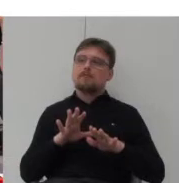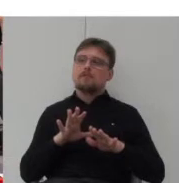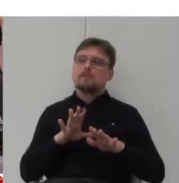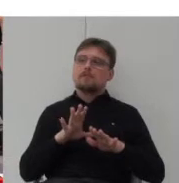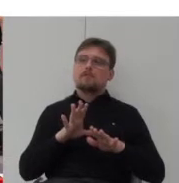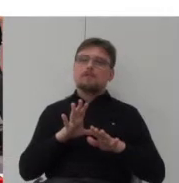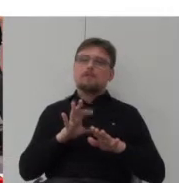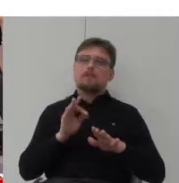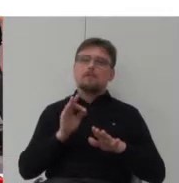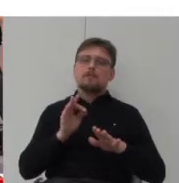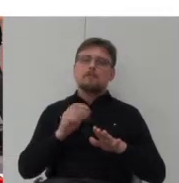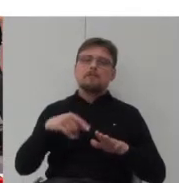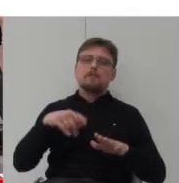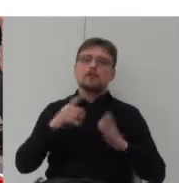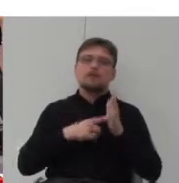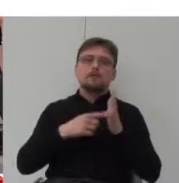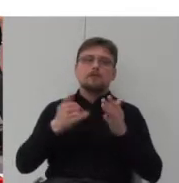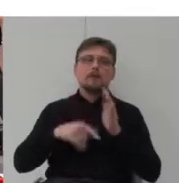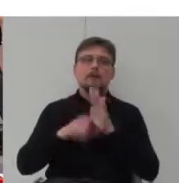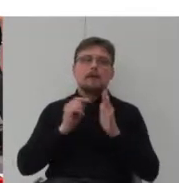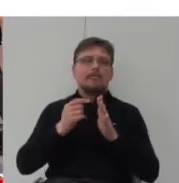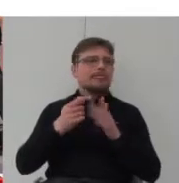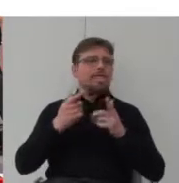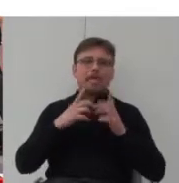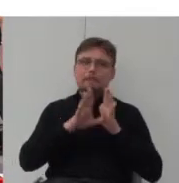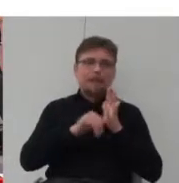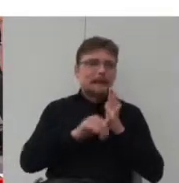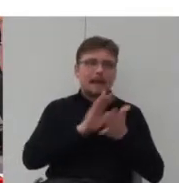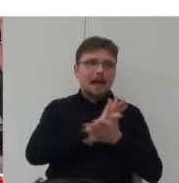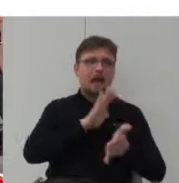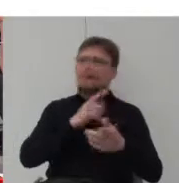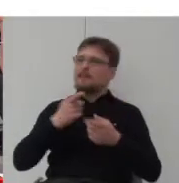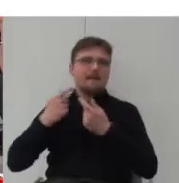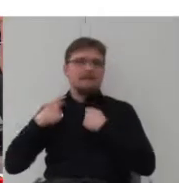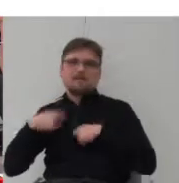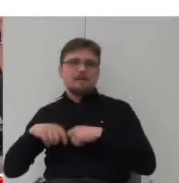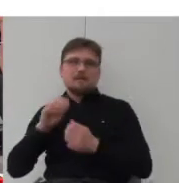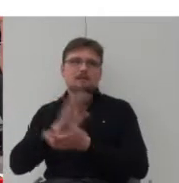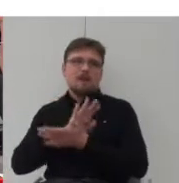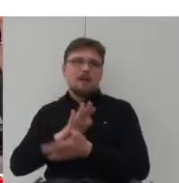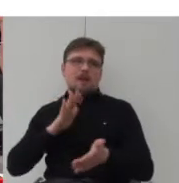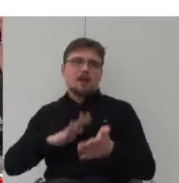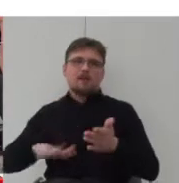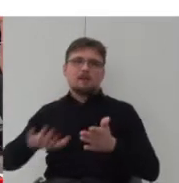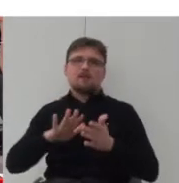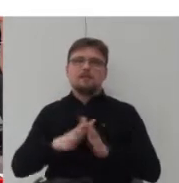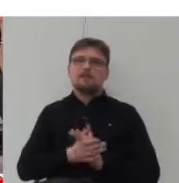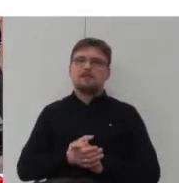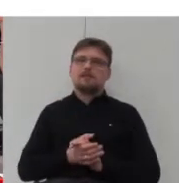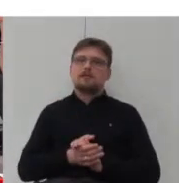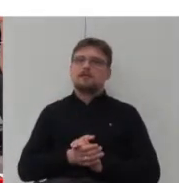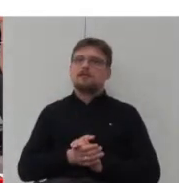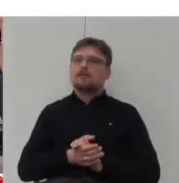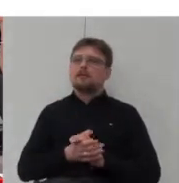formy zagospodarowania przestrzennego i bardzo często budynki wielorodzinne mogą sąsiadować z zabudową